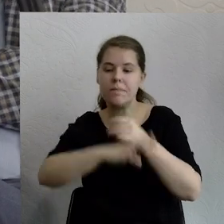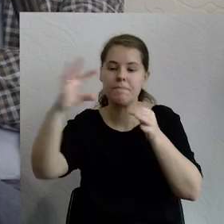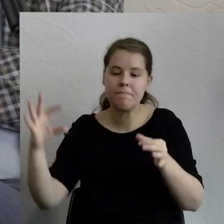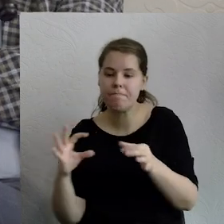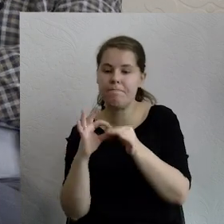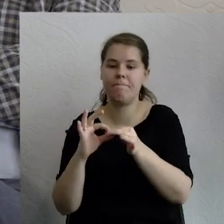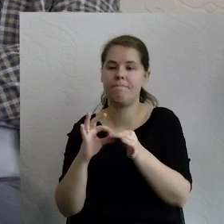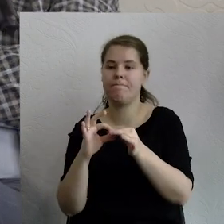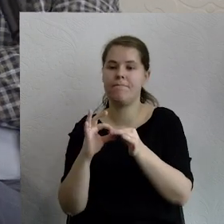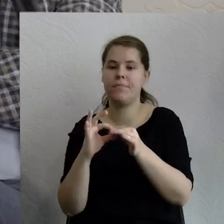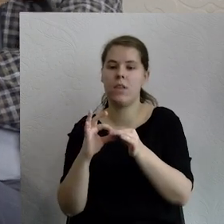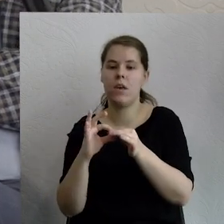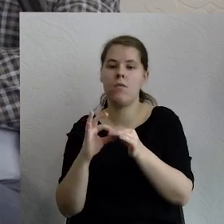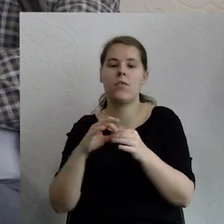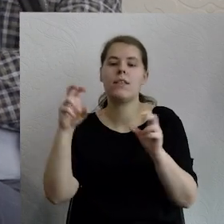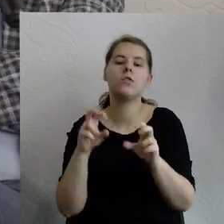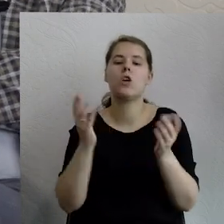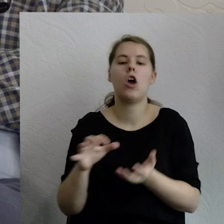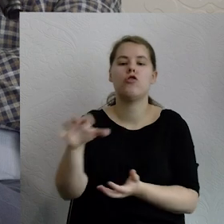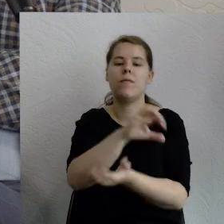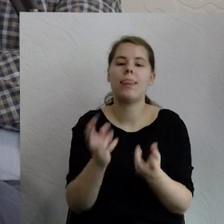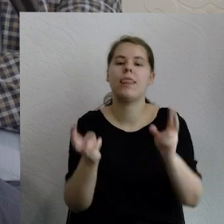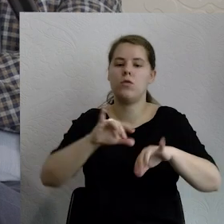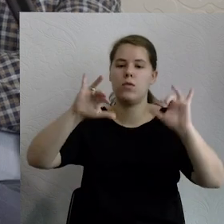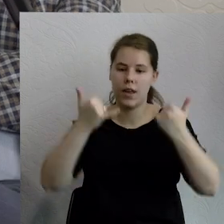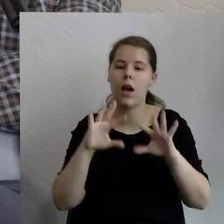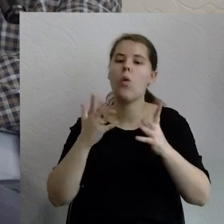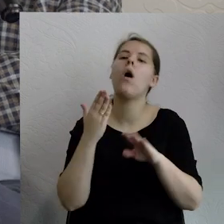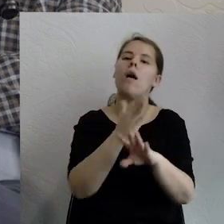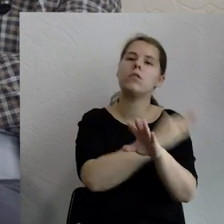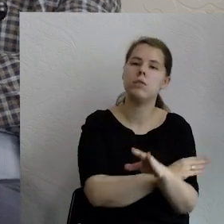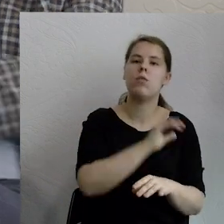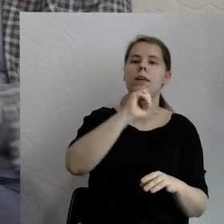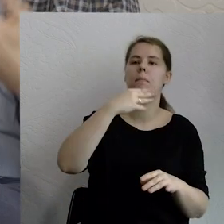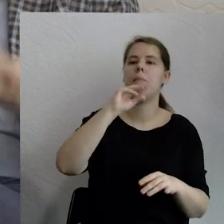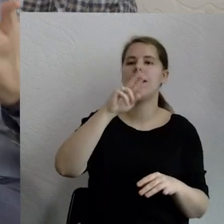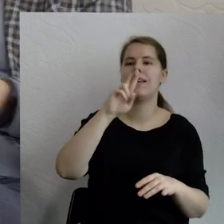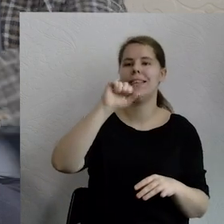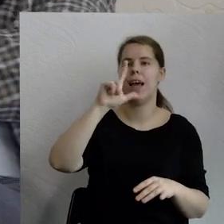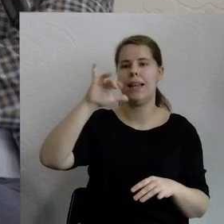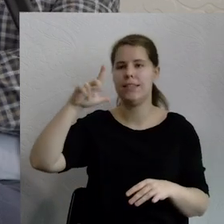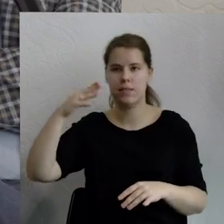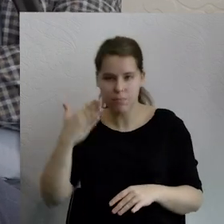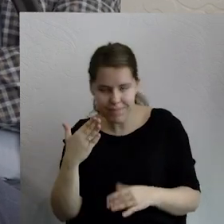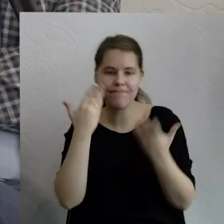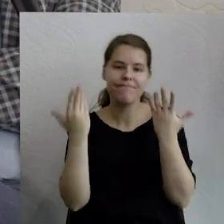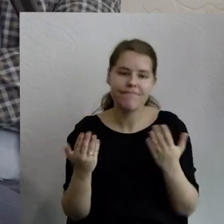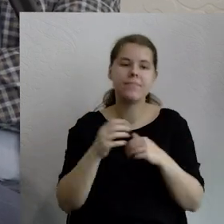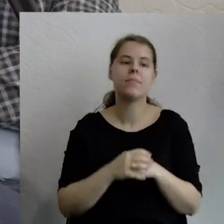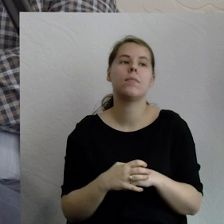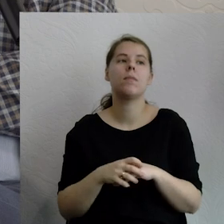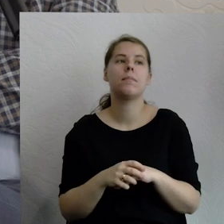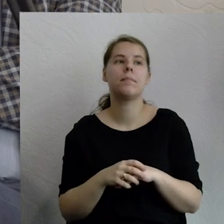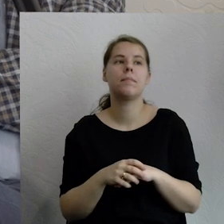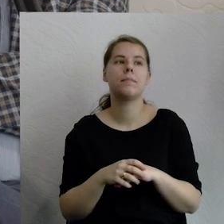ten świat, w którym jesteśmy się narodził, czyli epoki imperializmów, tak i tego nie pamiętamy o tym, ale to jest świat, świat, który oczywiście